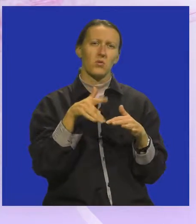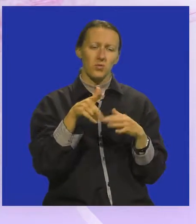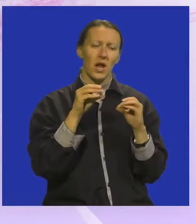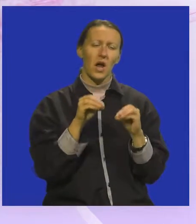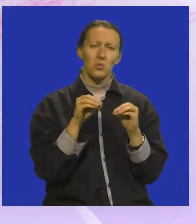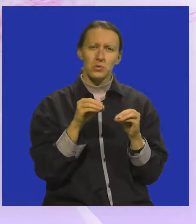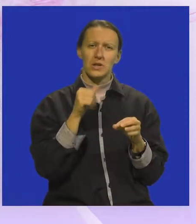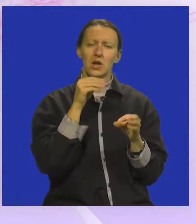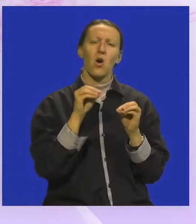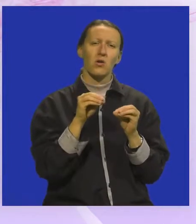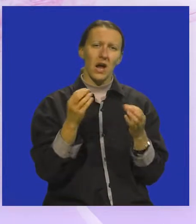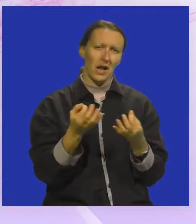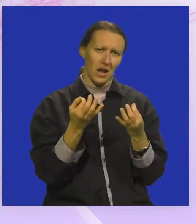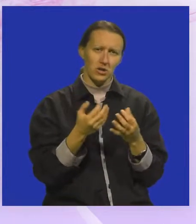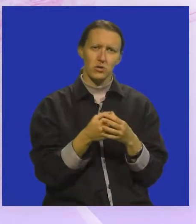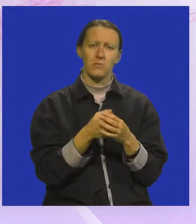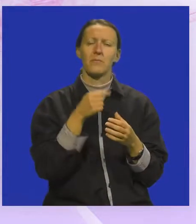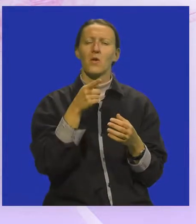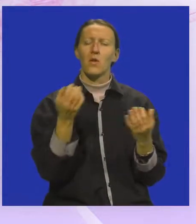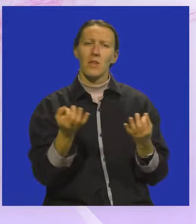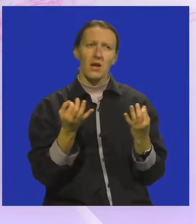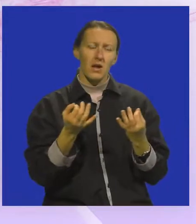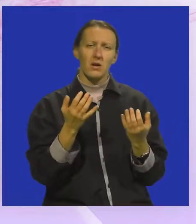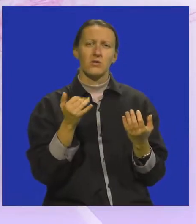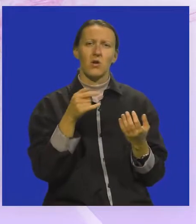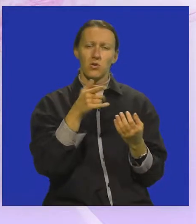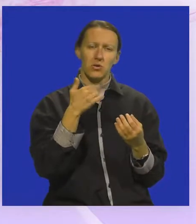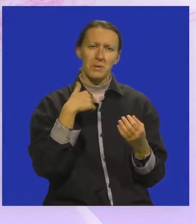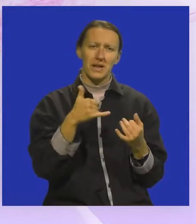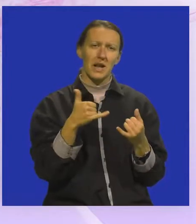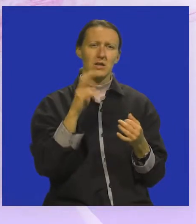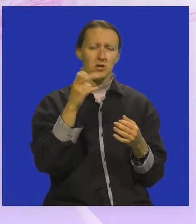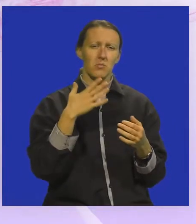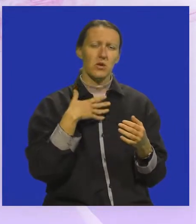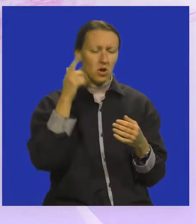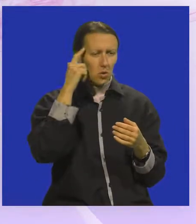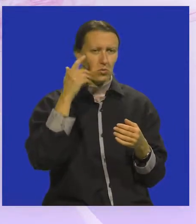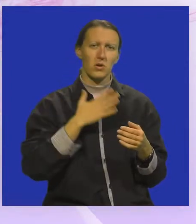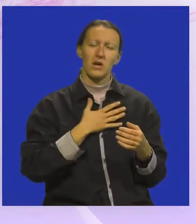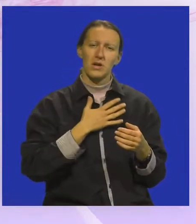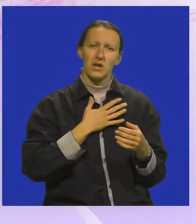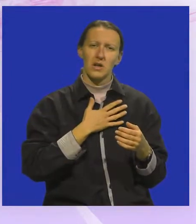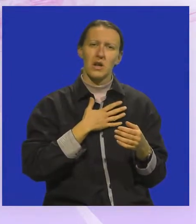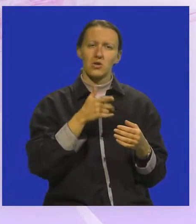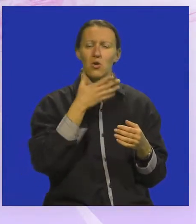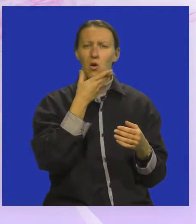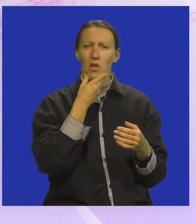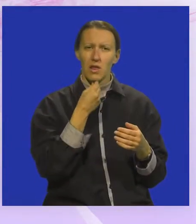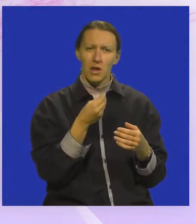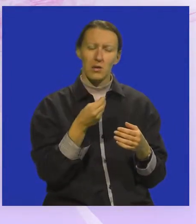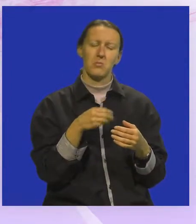educira i odgaja nečemu. Tom nečemu, to je ono što mi danas zovemo naša kultura i naše ono lijepo,